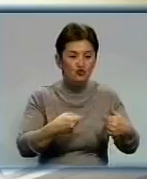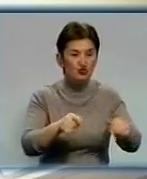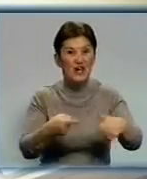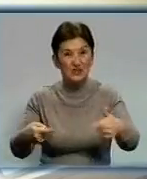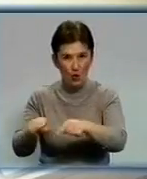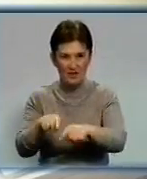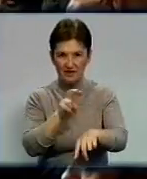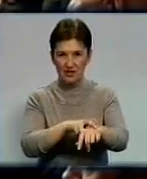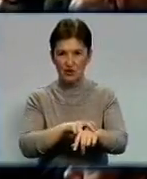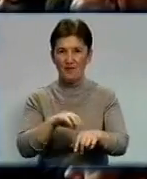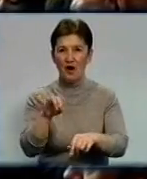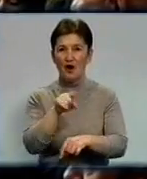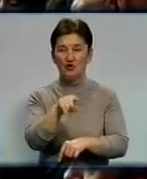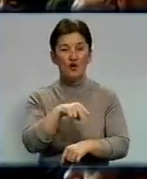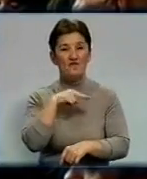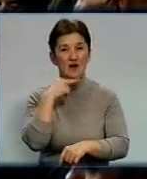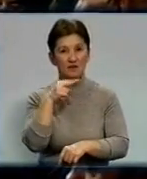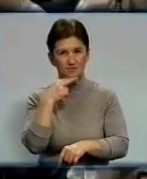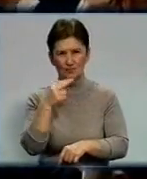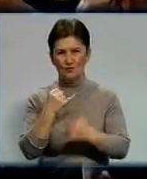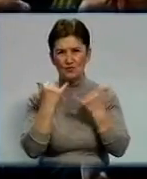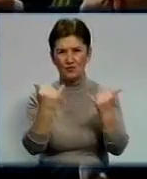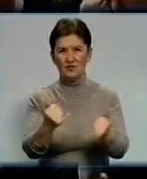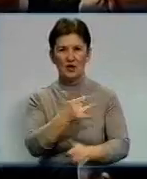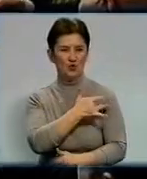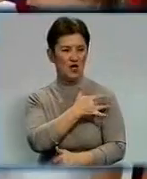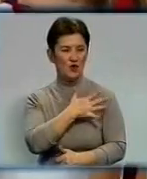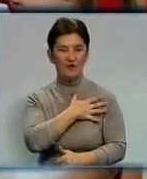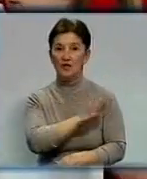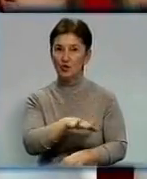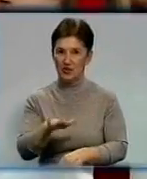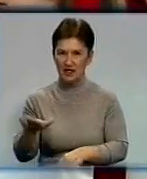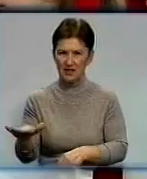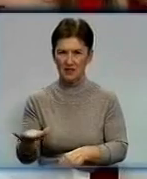на ліки. Велику вагу цьогоріч в області приділять і усиновленню дітей.